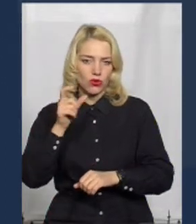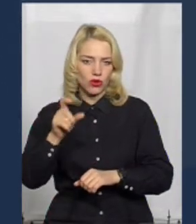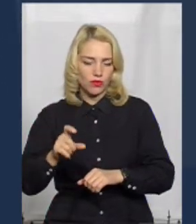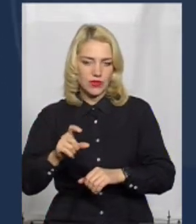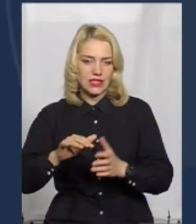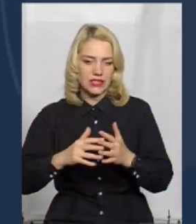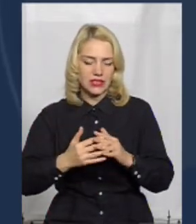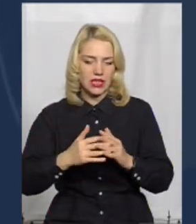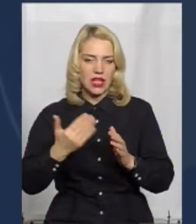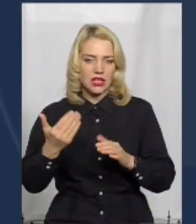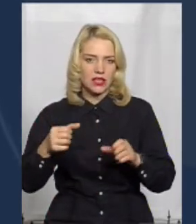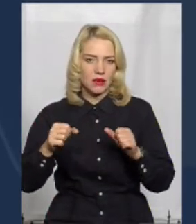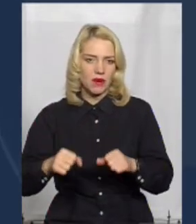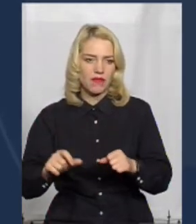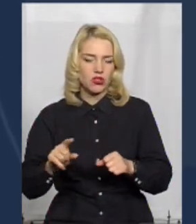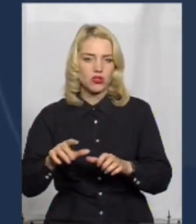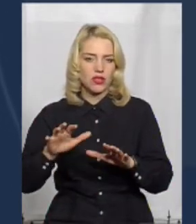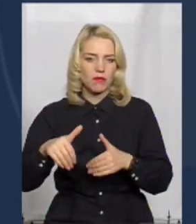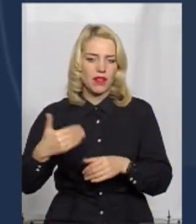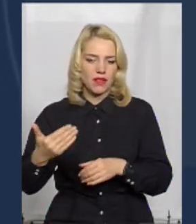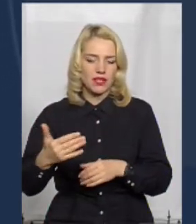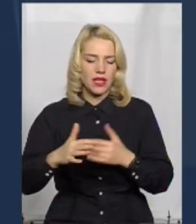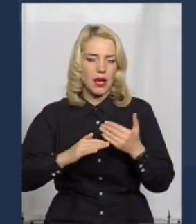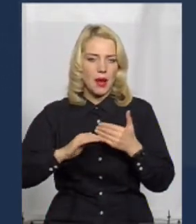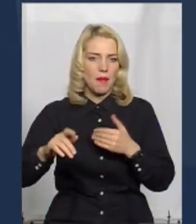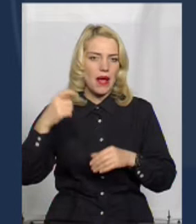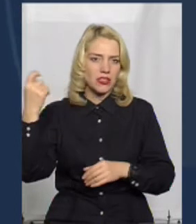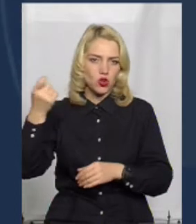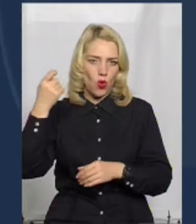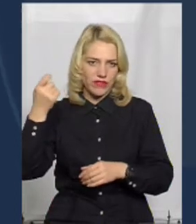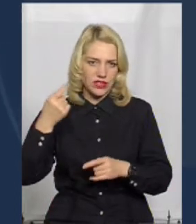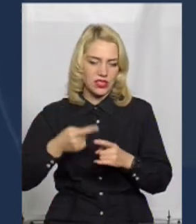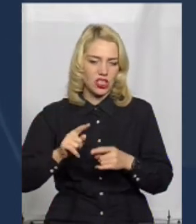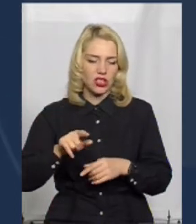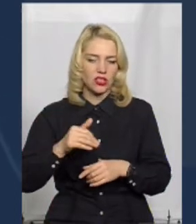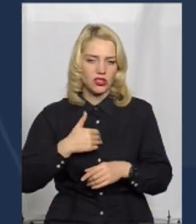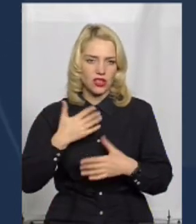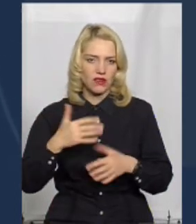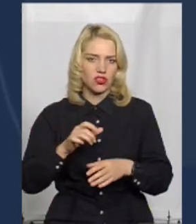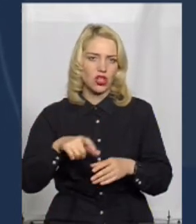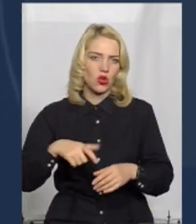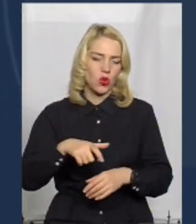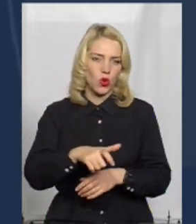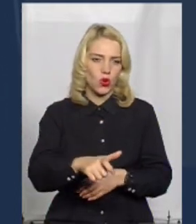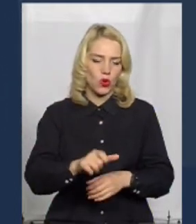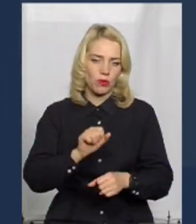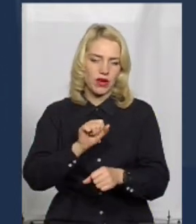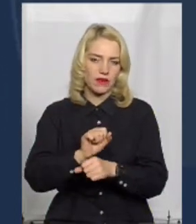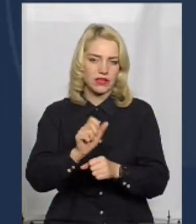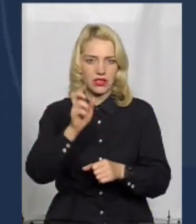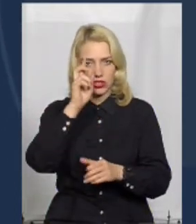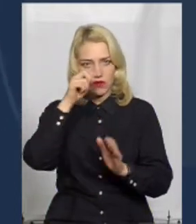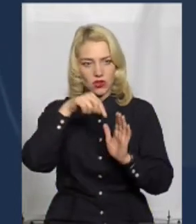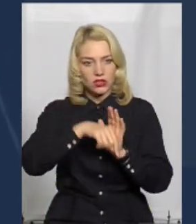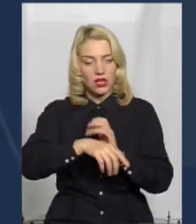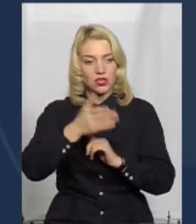одна аврофірма заурала їхню пасовість, куди вони корів пасуть. І вони там хотіли вже й дорогу перекривати державне значення. Але коли ми